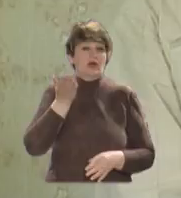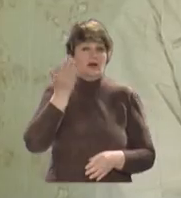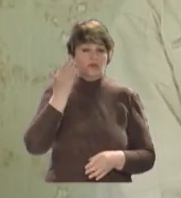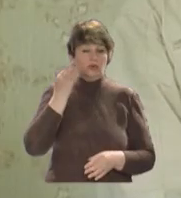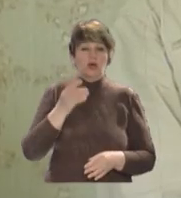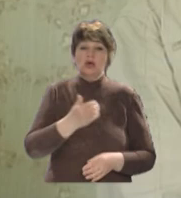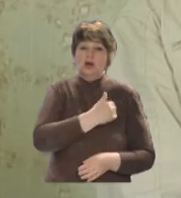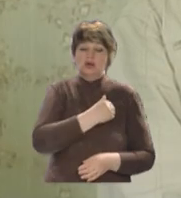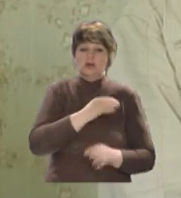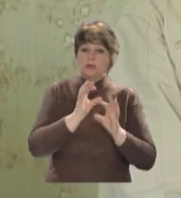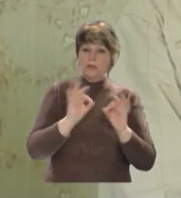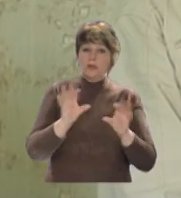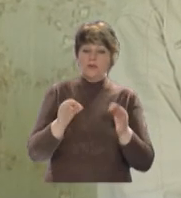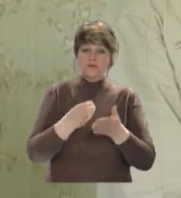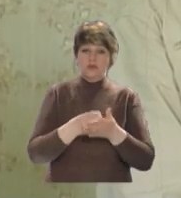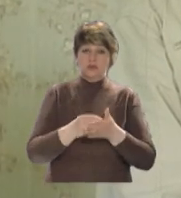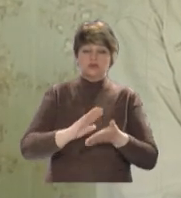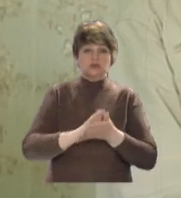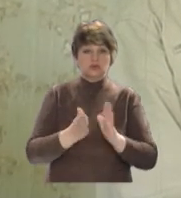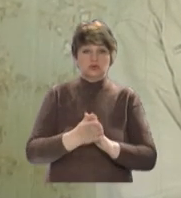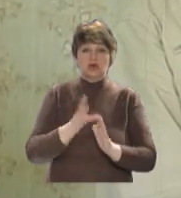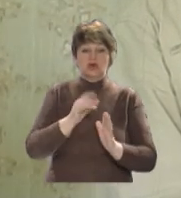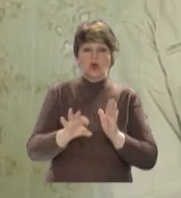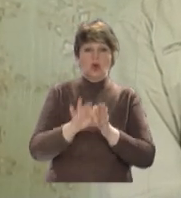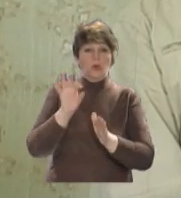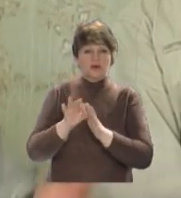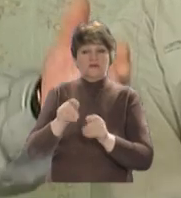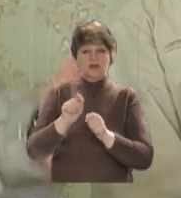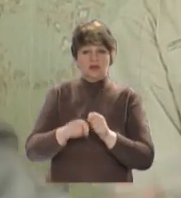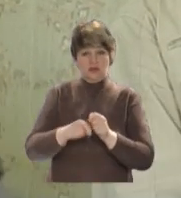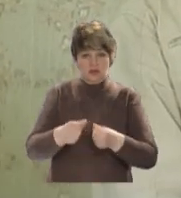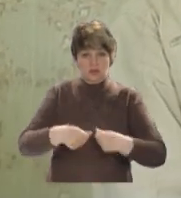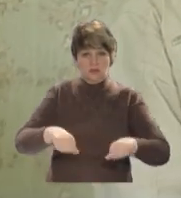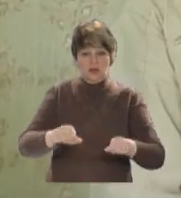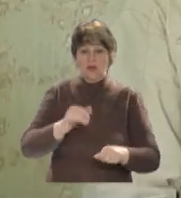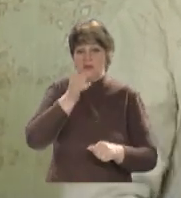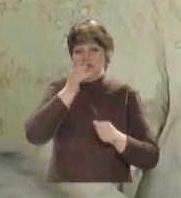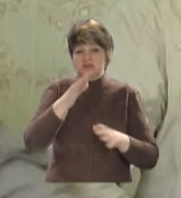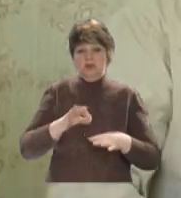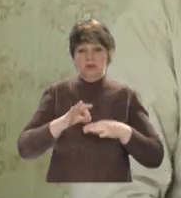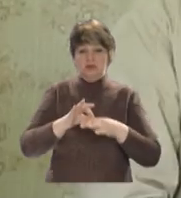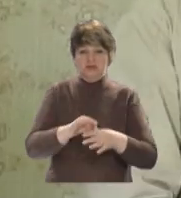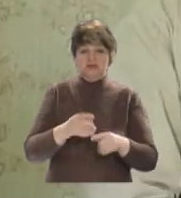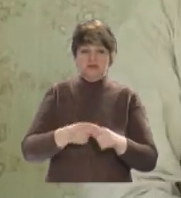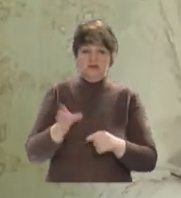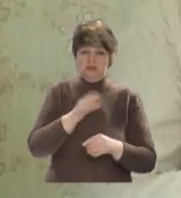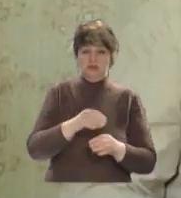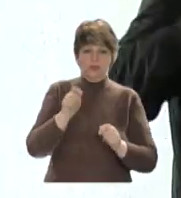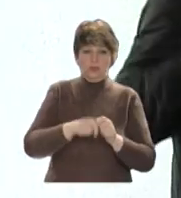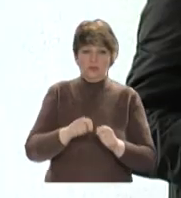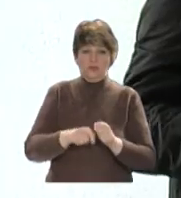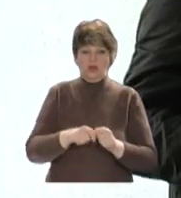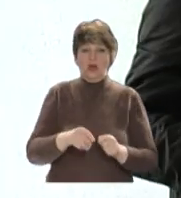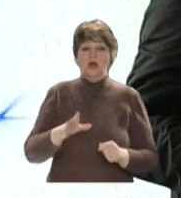спротив керівника прояснити фінансову ситуацію. І так, обрана на минулих зборах ревізійна комісія не змогла провести належний аудит.